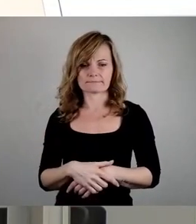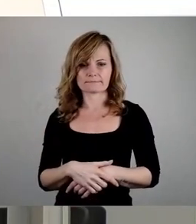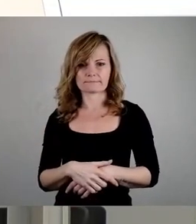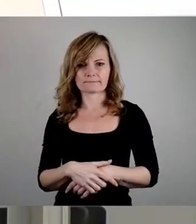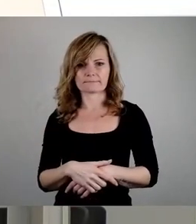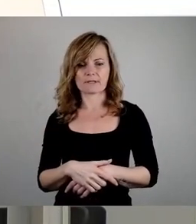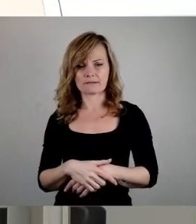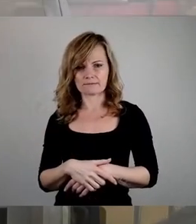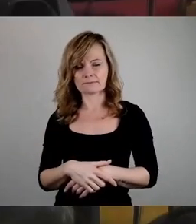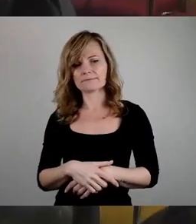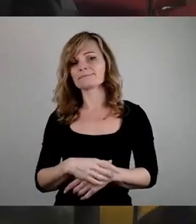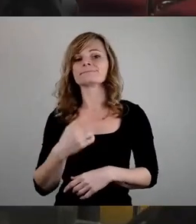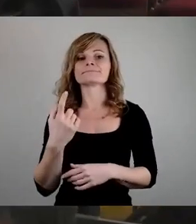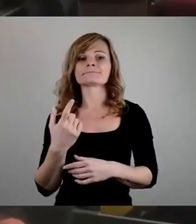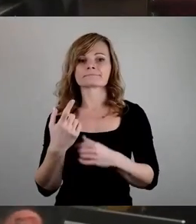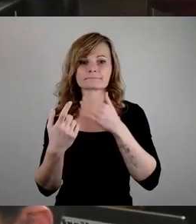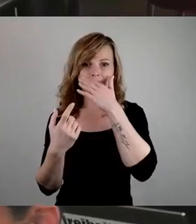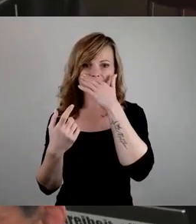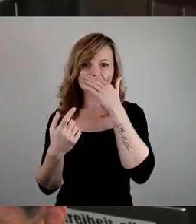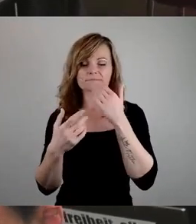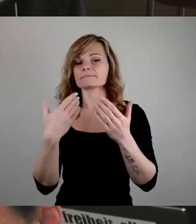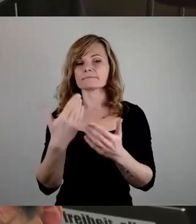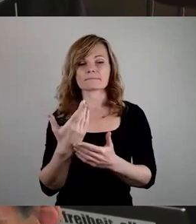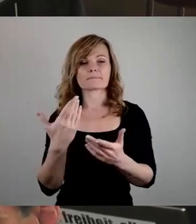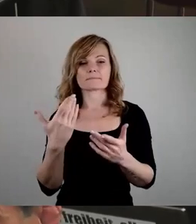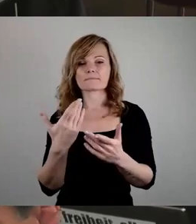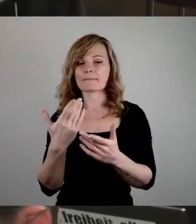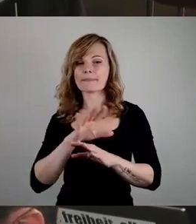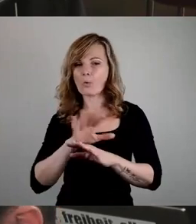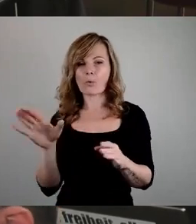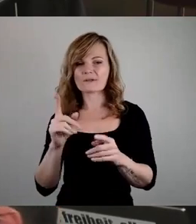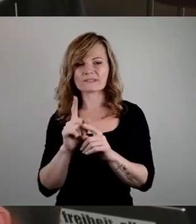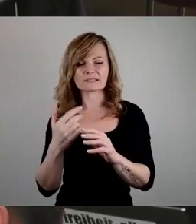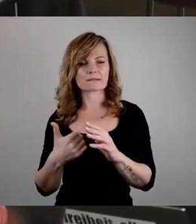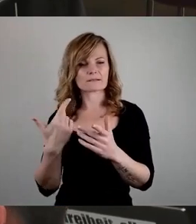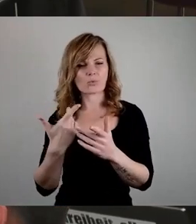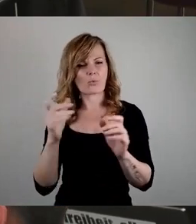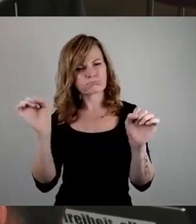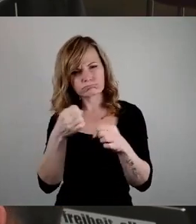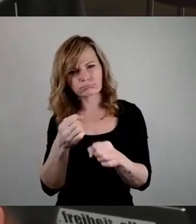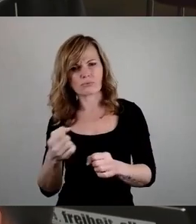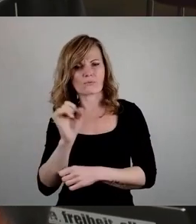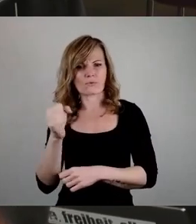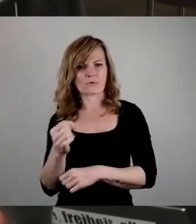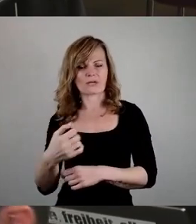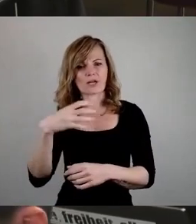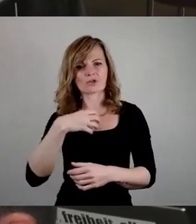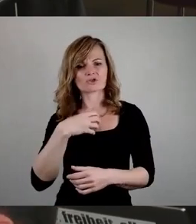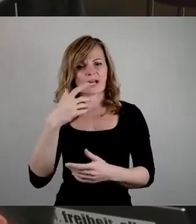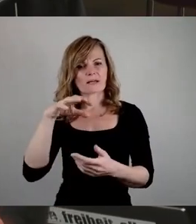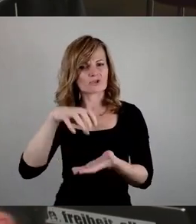seitens der Sitzungsleitung geführt hat. Ich finde das ungeheuerlich. Es ist aus vielerlei Gründen diesem Stadtrat nicht angemessen.